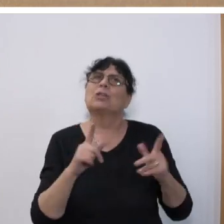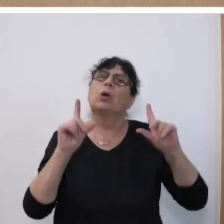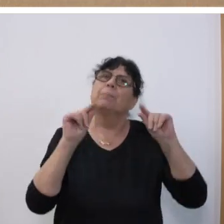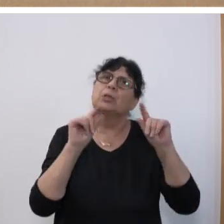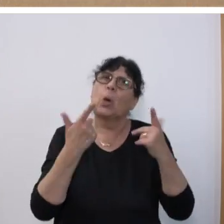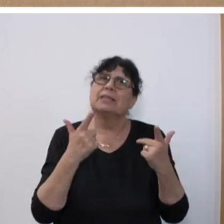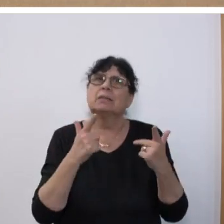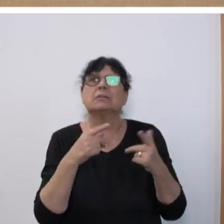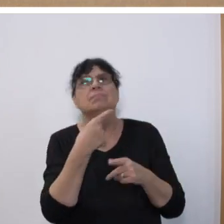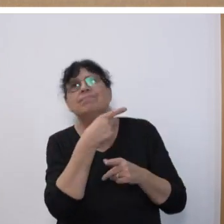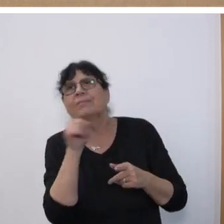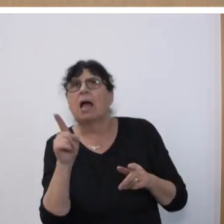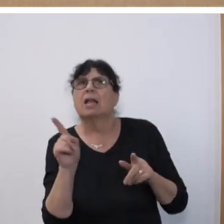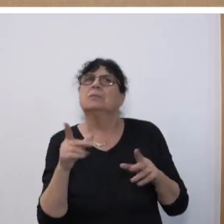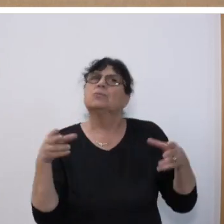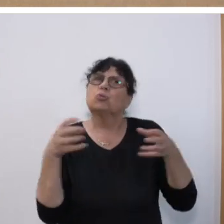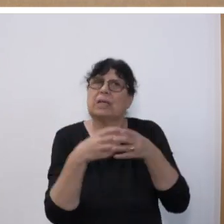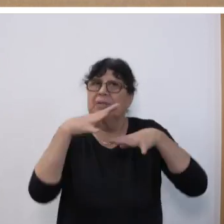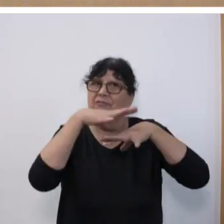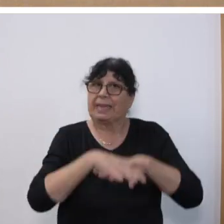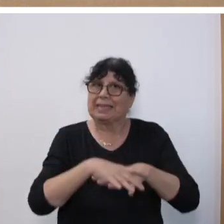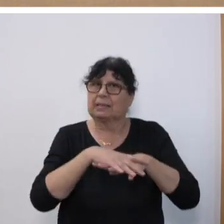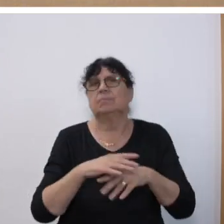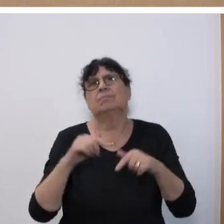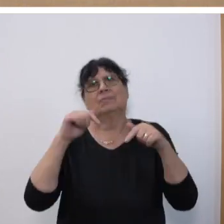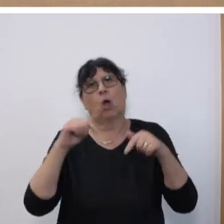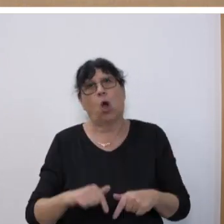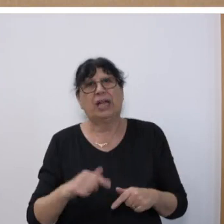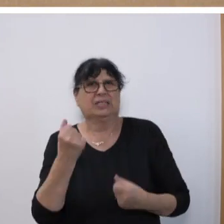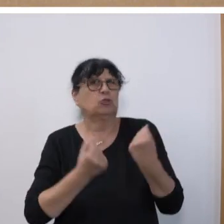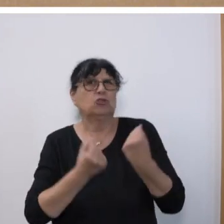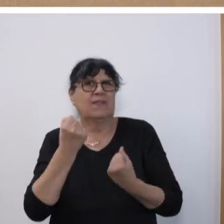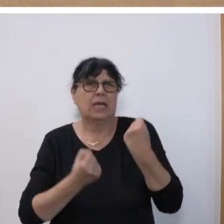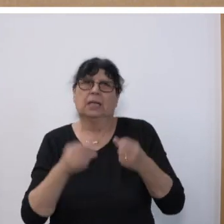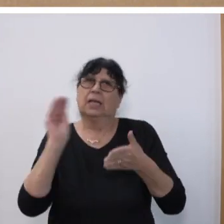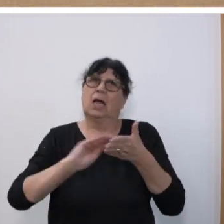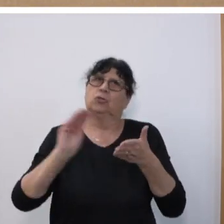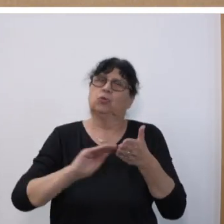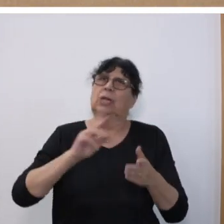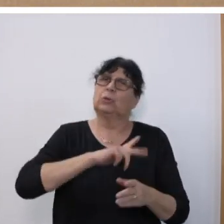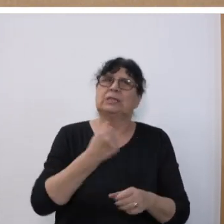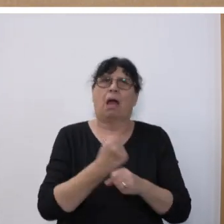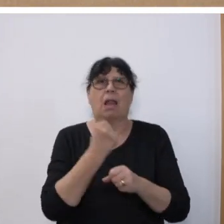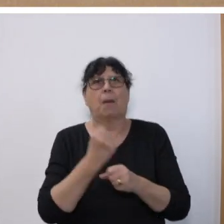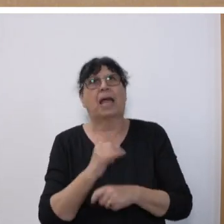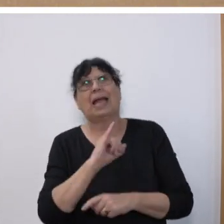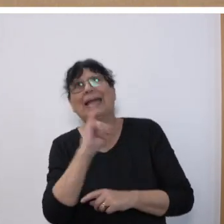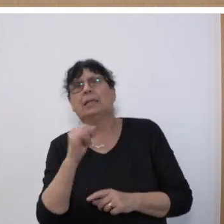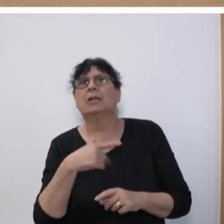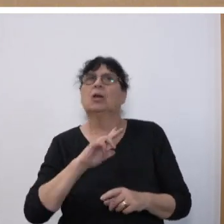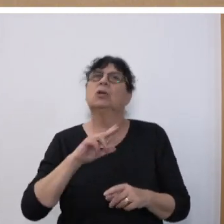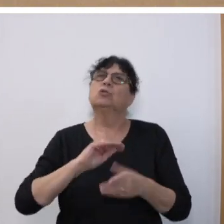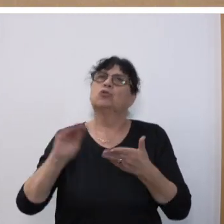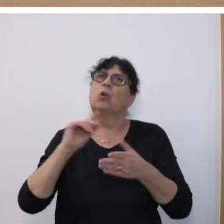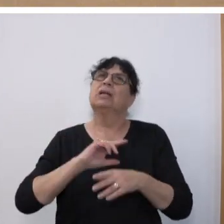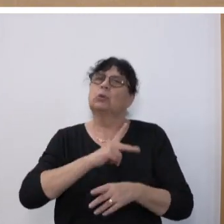miteinander zu vernetzen. Heute ist es ausgesprochen schwierig für Schulsozialarbeiterinnen und Schulsozialarbeiter an Informationen